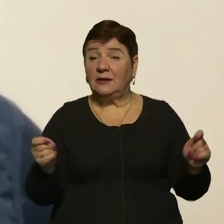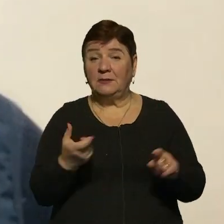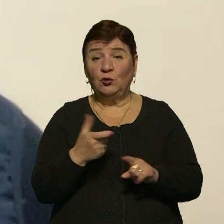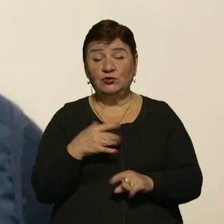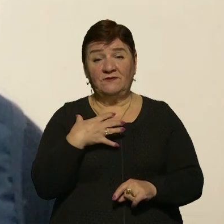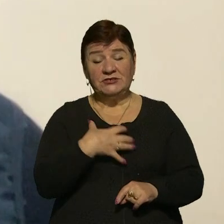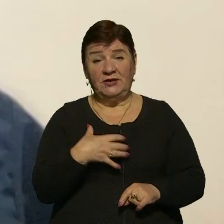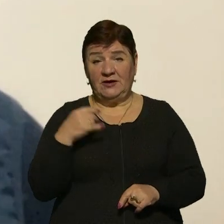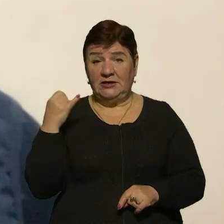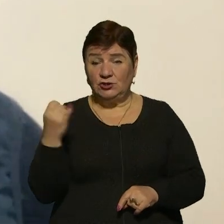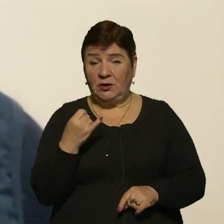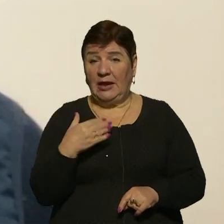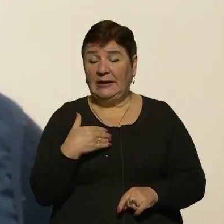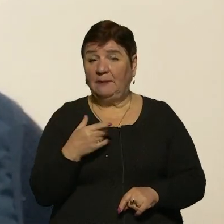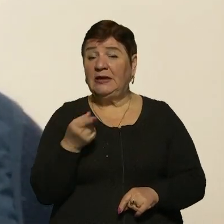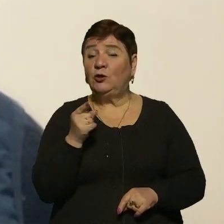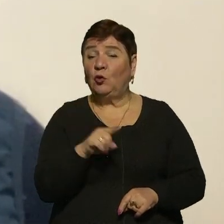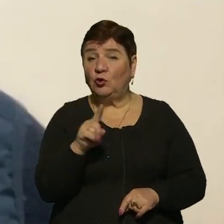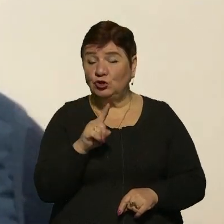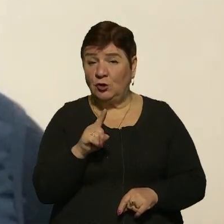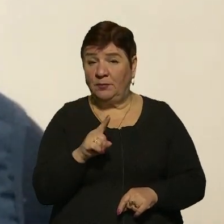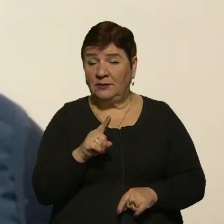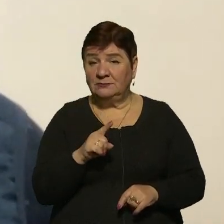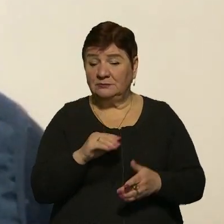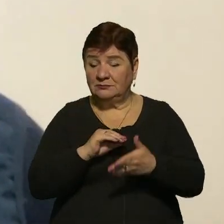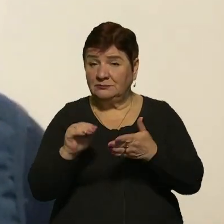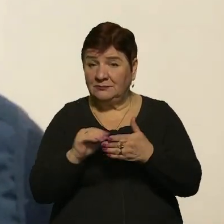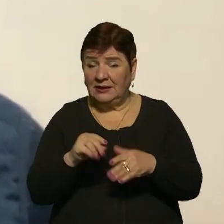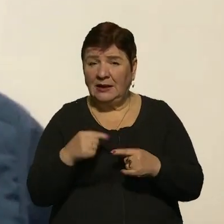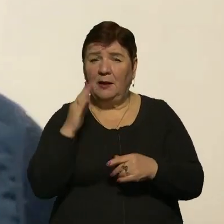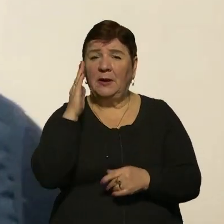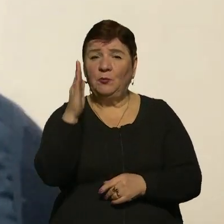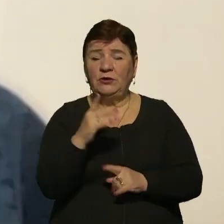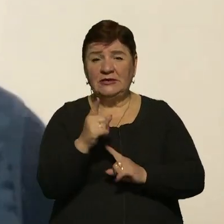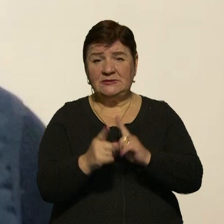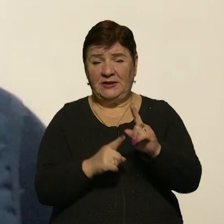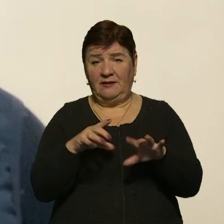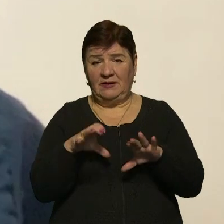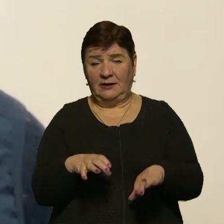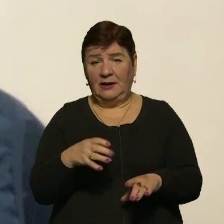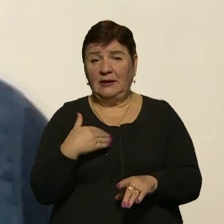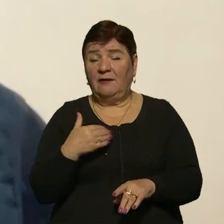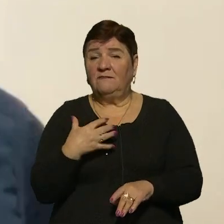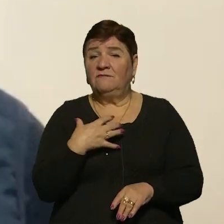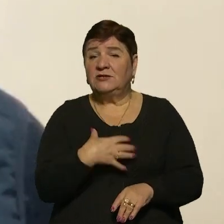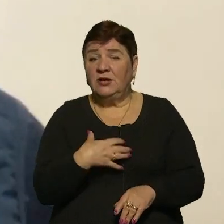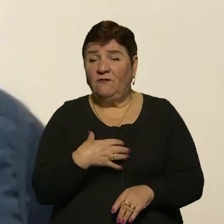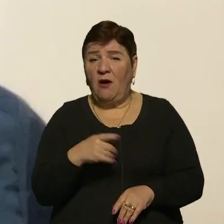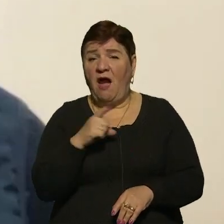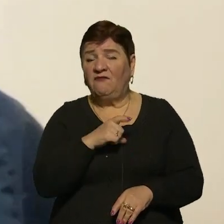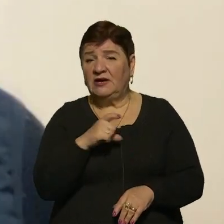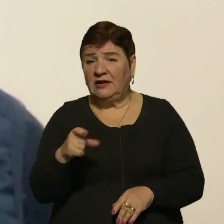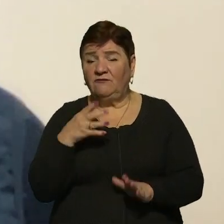це дуже важлива історія. Тому нам для того, щоб викласти запобіжники на майбутні зміни влади, нам дуже важливо, що ефективно